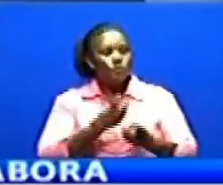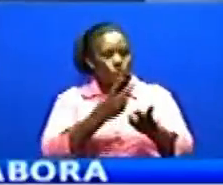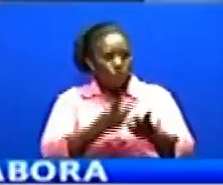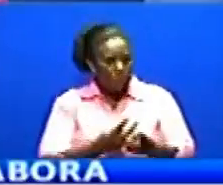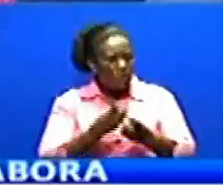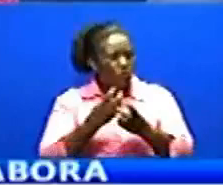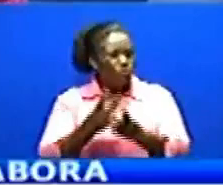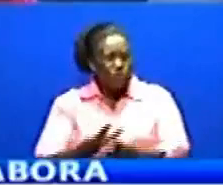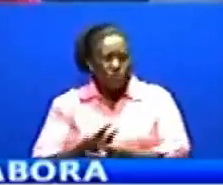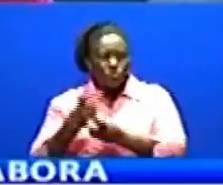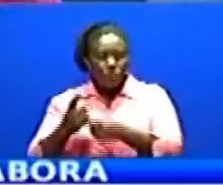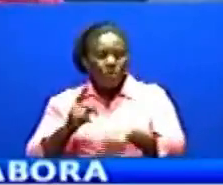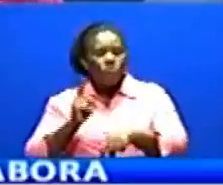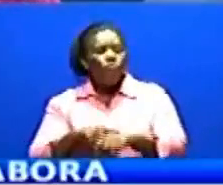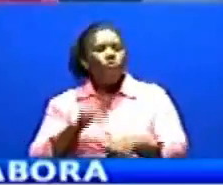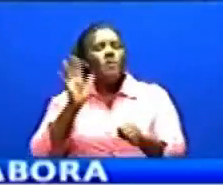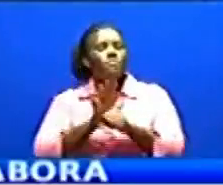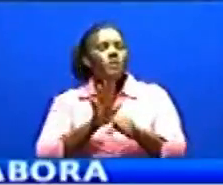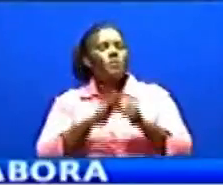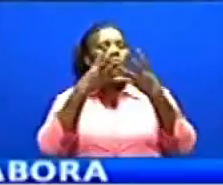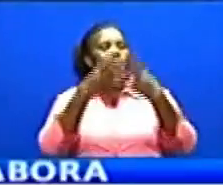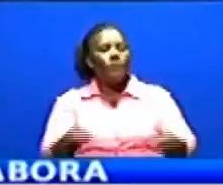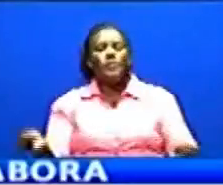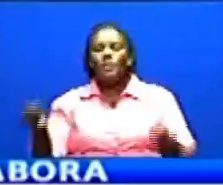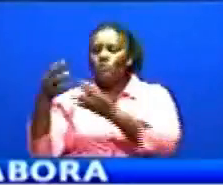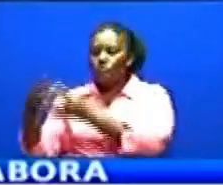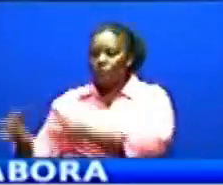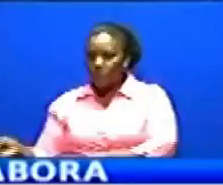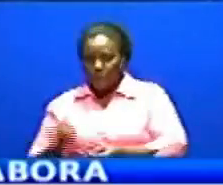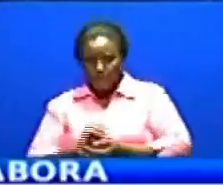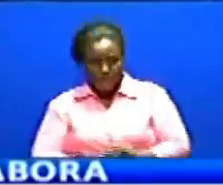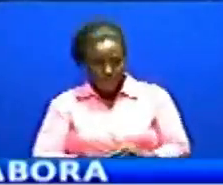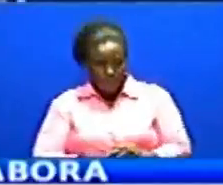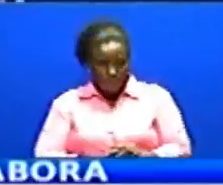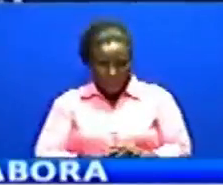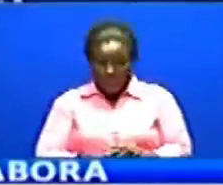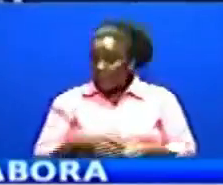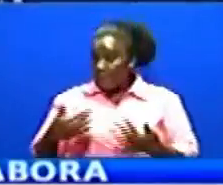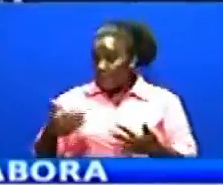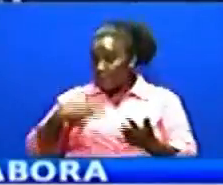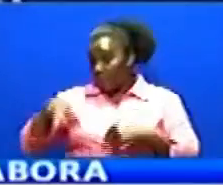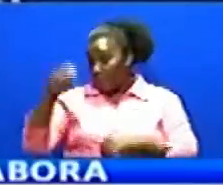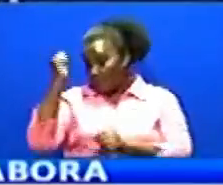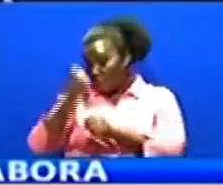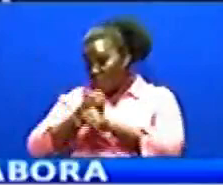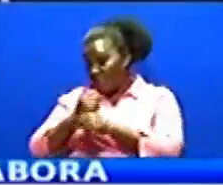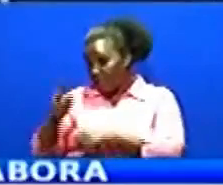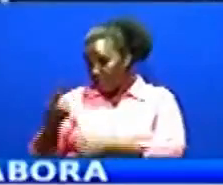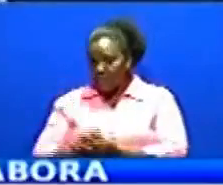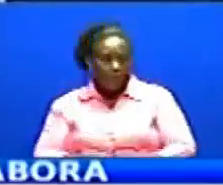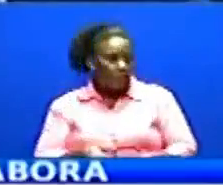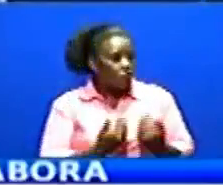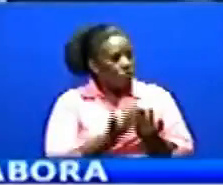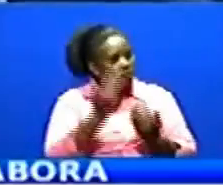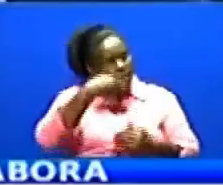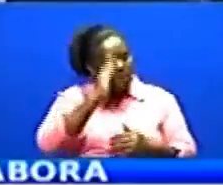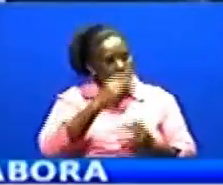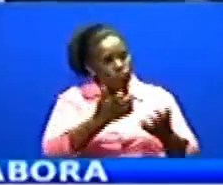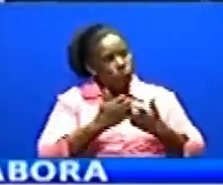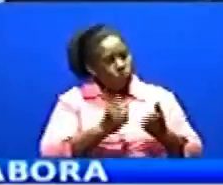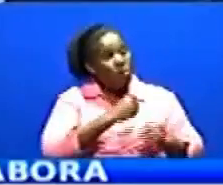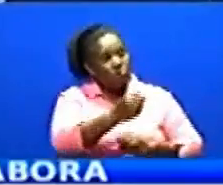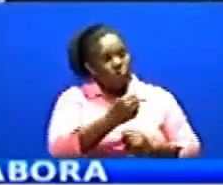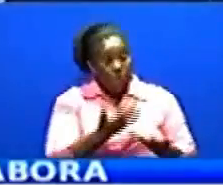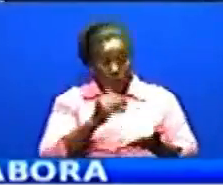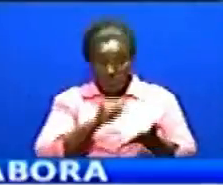Yani ni muda mbrefu sana, tunapoteza mda mwingi Aje enini kifanyike Mimi ni naomba selekari chukwe atua